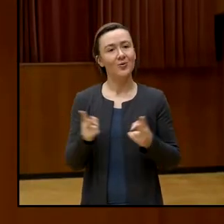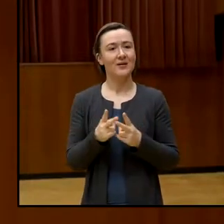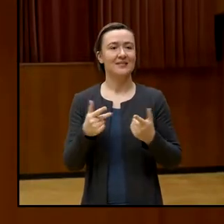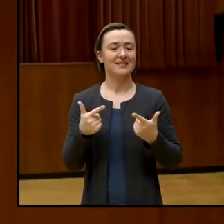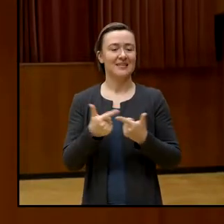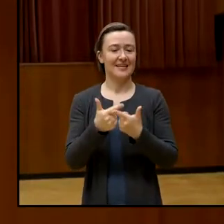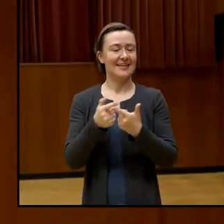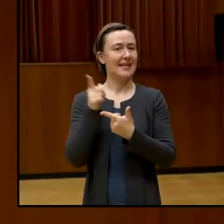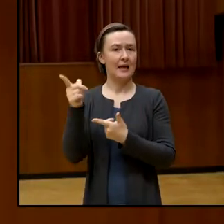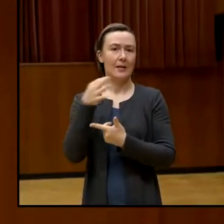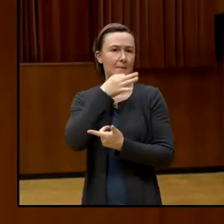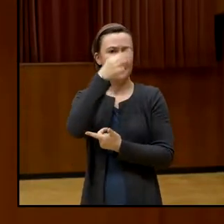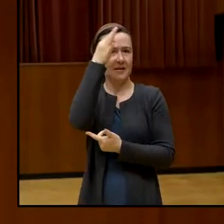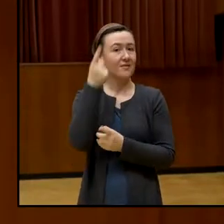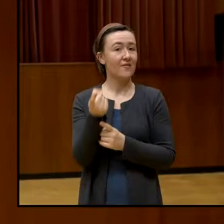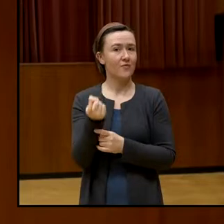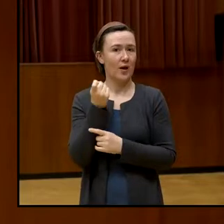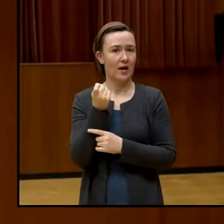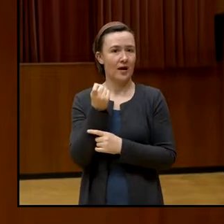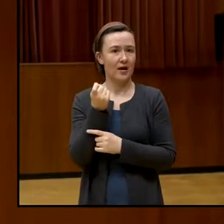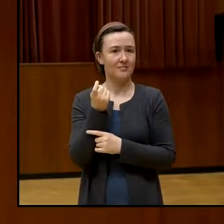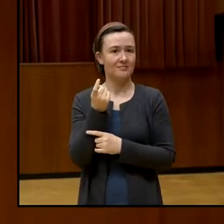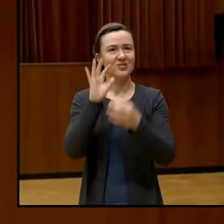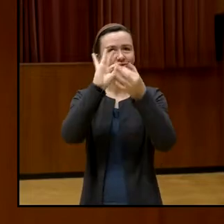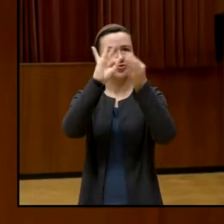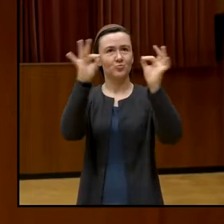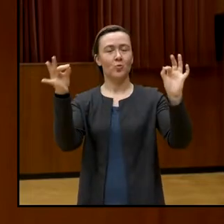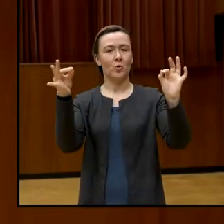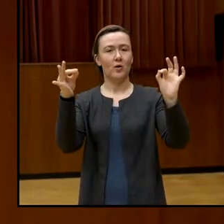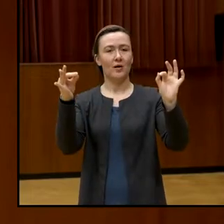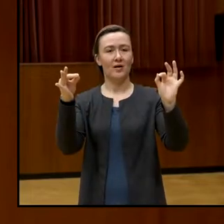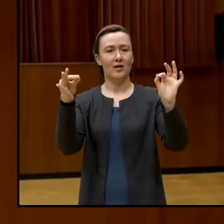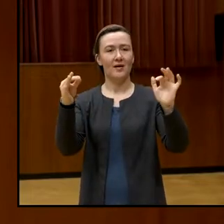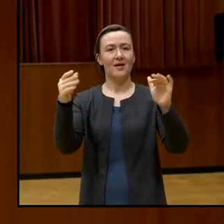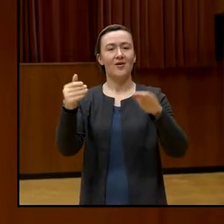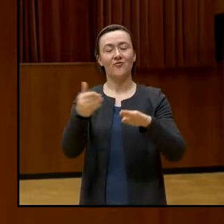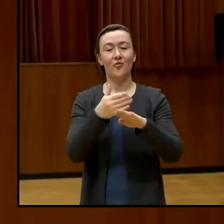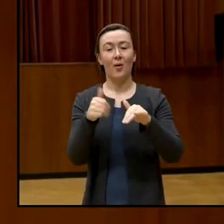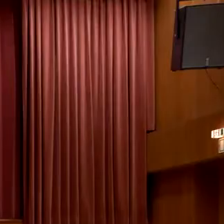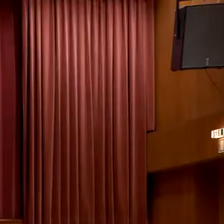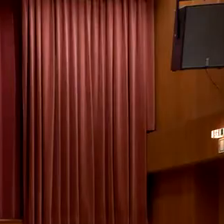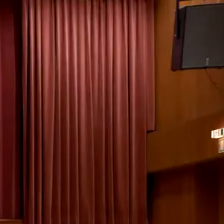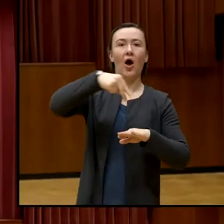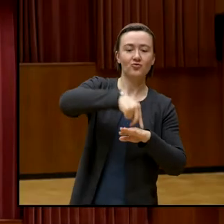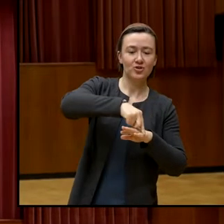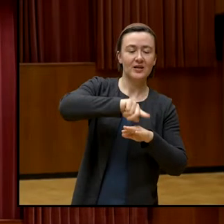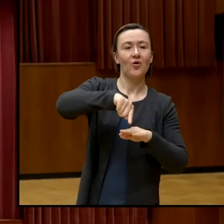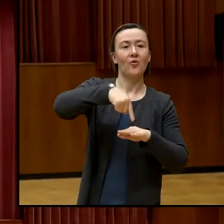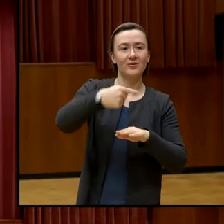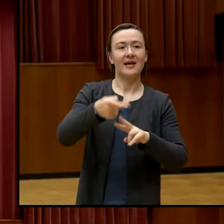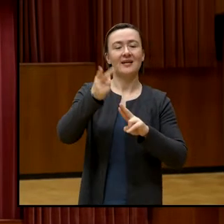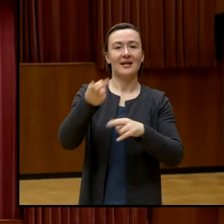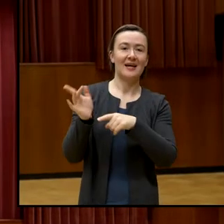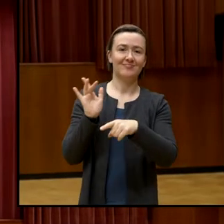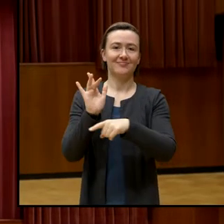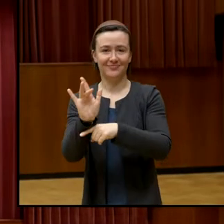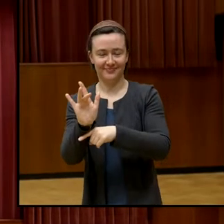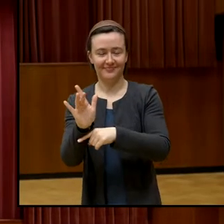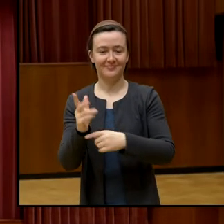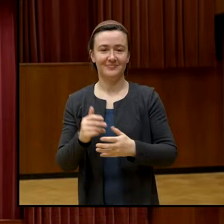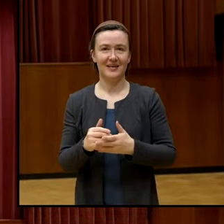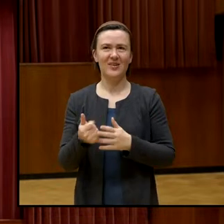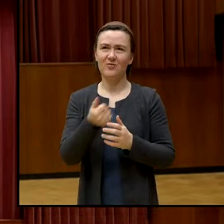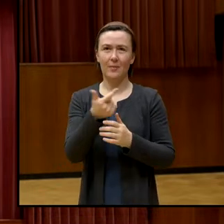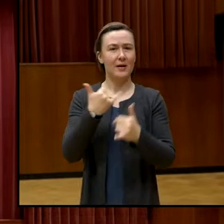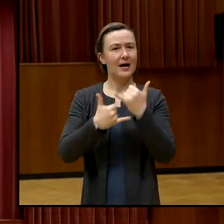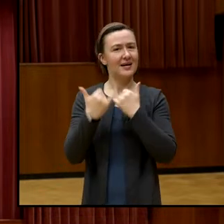diesem Bild kommt. Diesen Spruch, man muss erst aufstehen, um sich wieder setzen zu können. Das ist Spruch, dem ich schon seit ein paar Jahren, dem wir vor ein paar Jahren begegnet ist